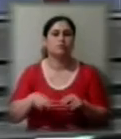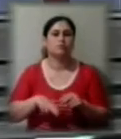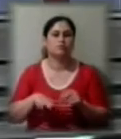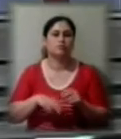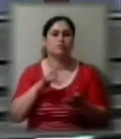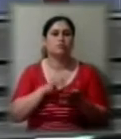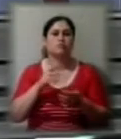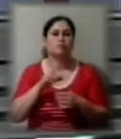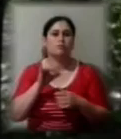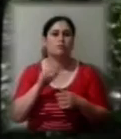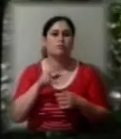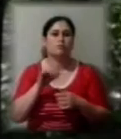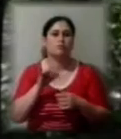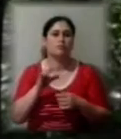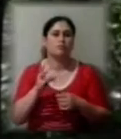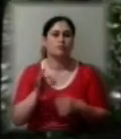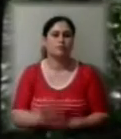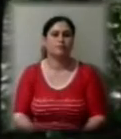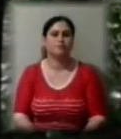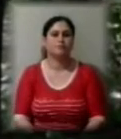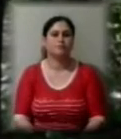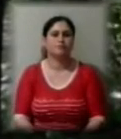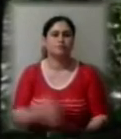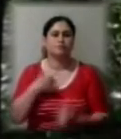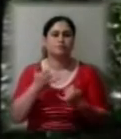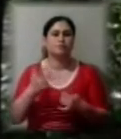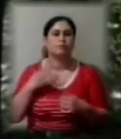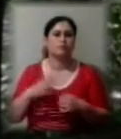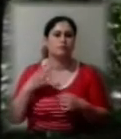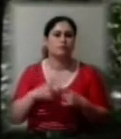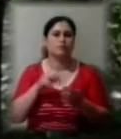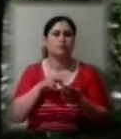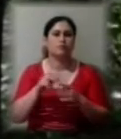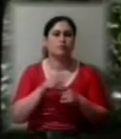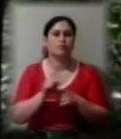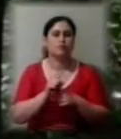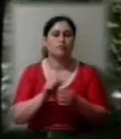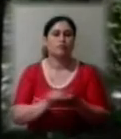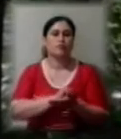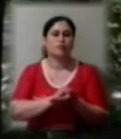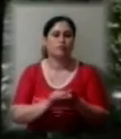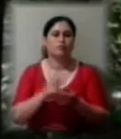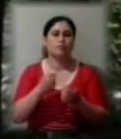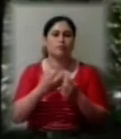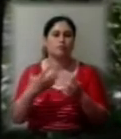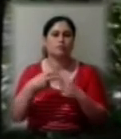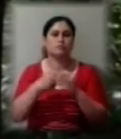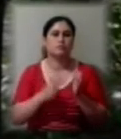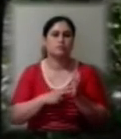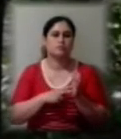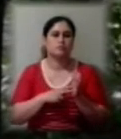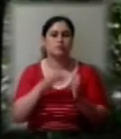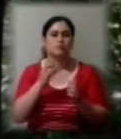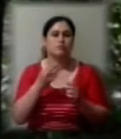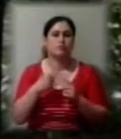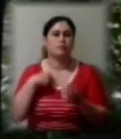Кирпенко. Ми зараз чекаємо на вихід нормативних документів. 15-17 червня ми плануємо провести